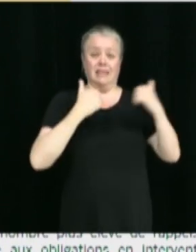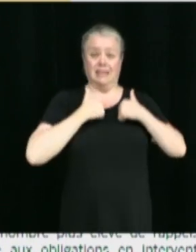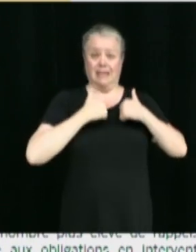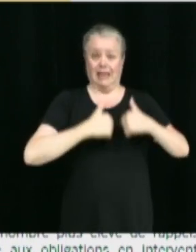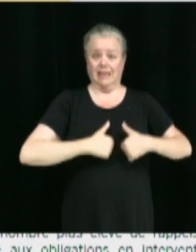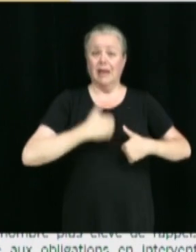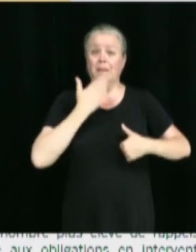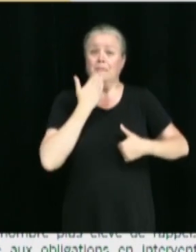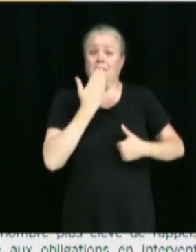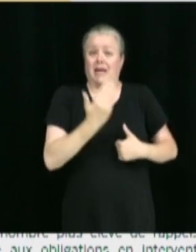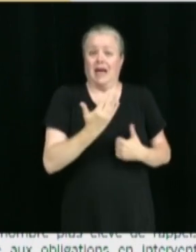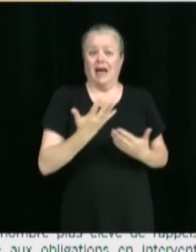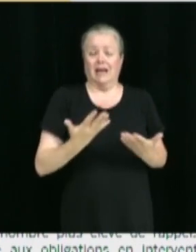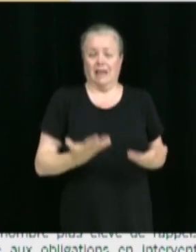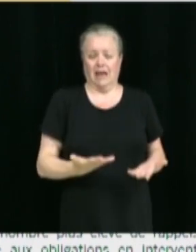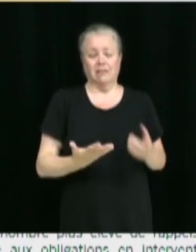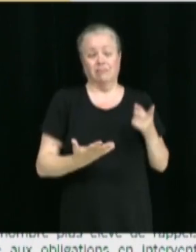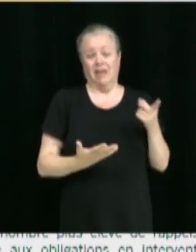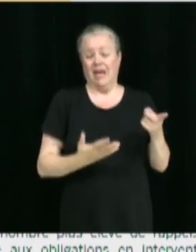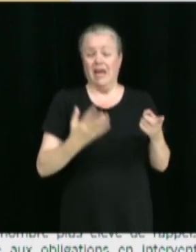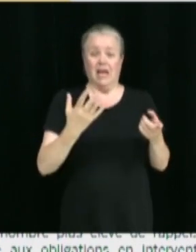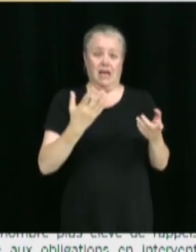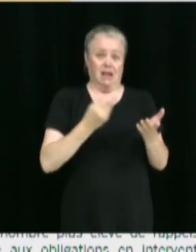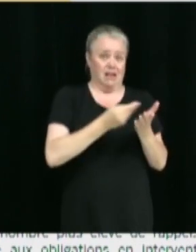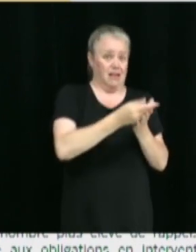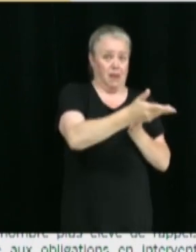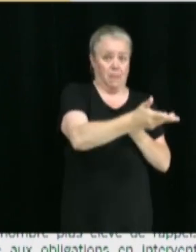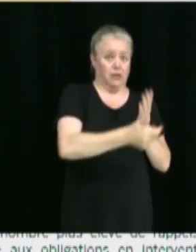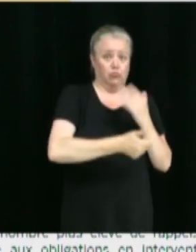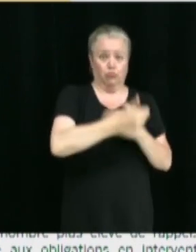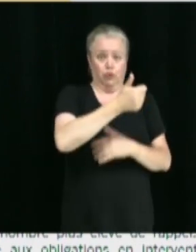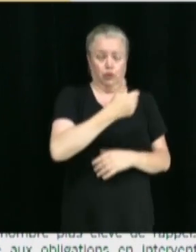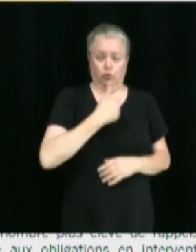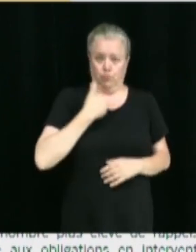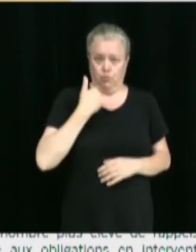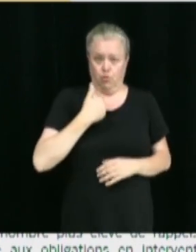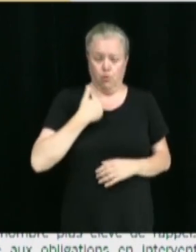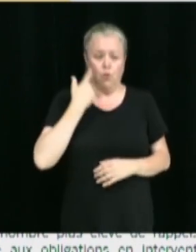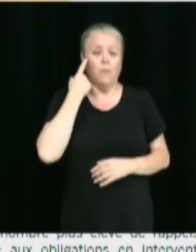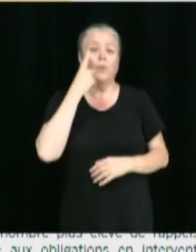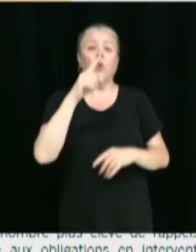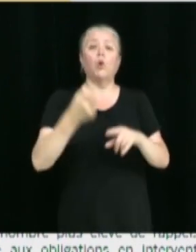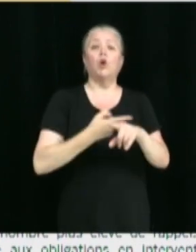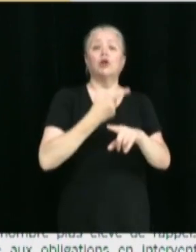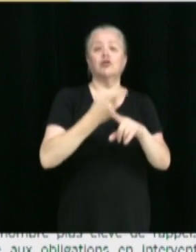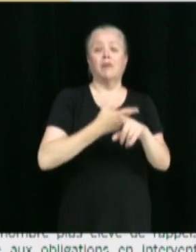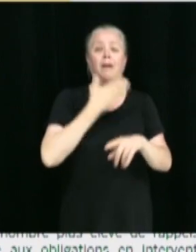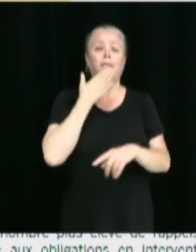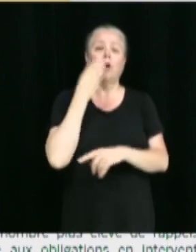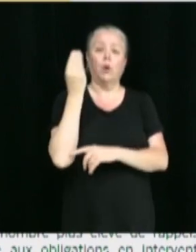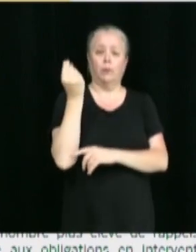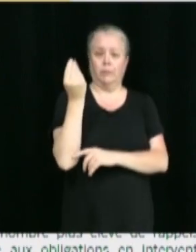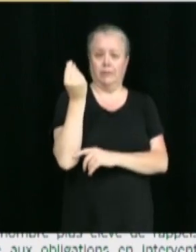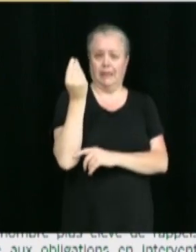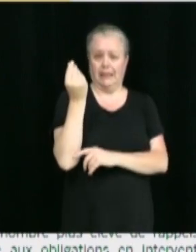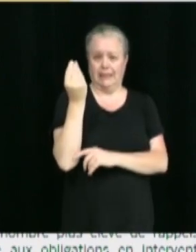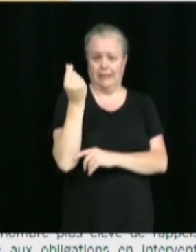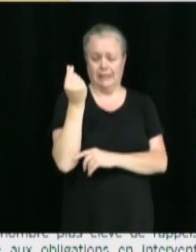bien-être, qui est explicable par une subvention des coûts qu'on a faits pour du logement abordable, mais qui est venu